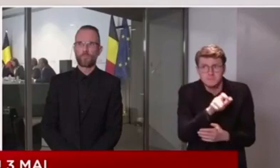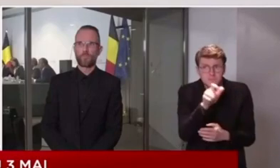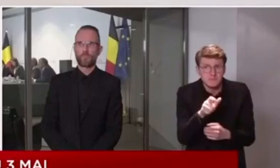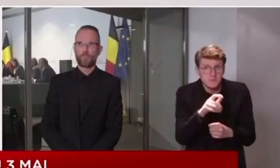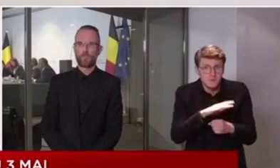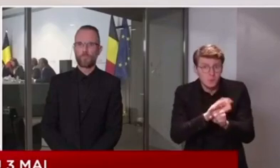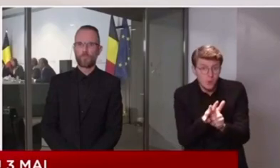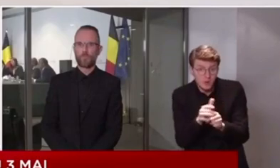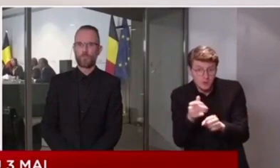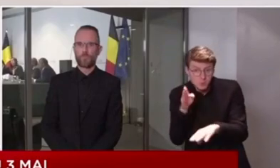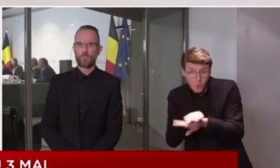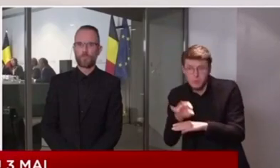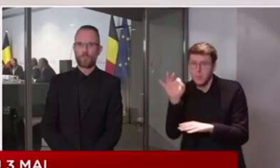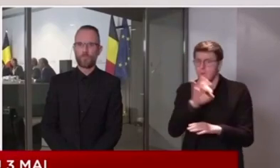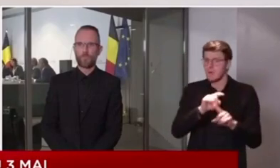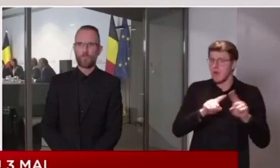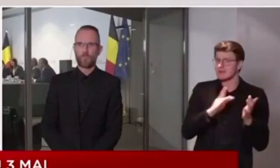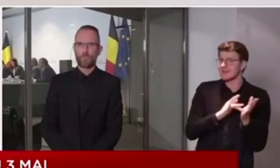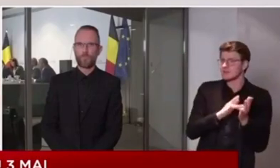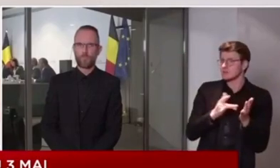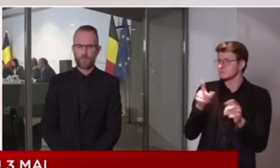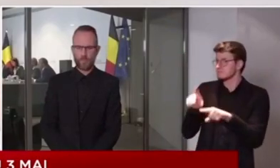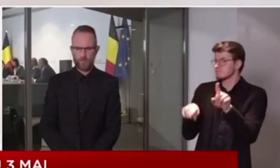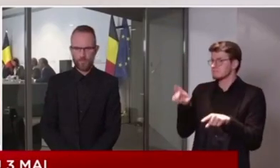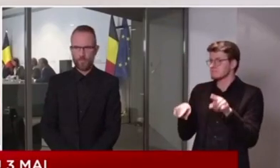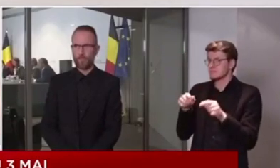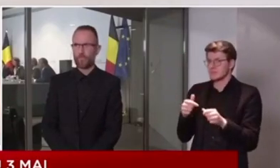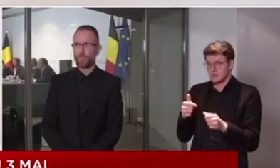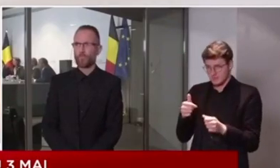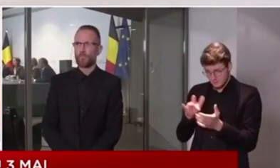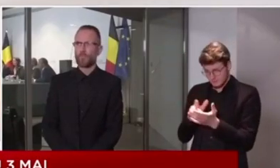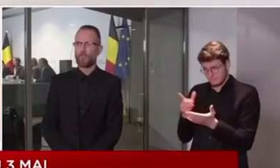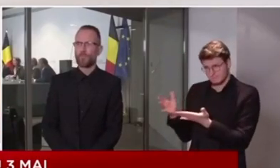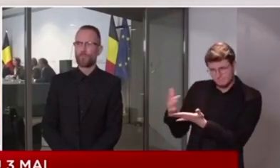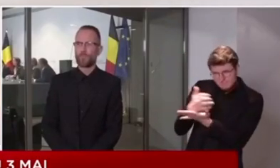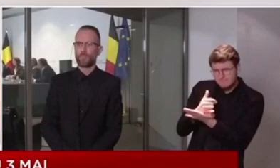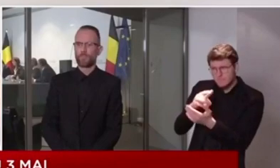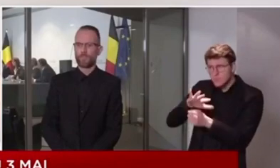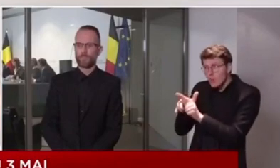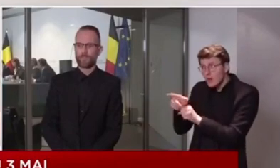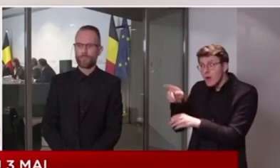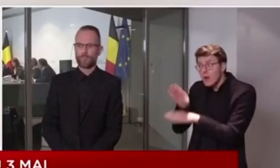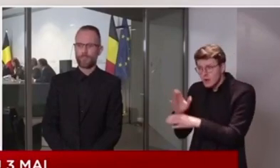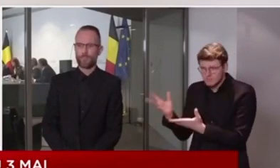Il semble toutefois que parfois ces chiffres sont surévalués.